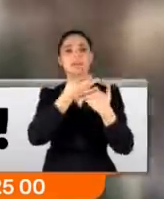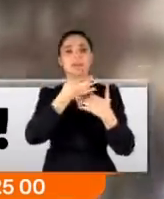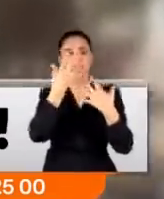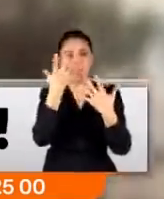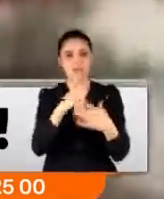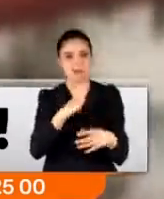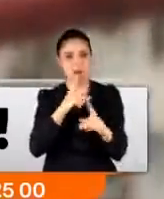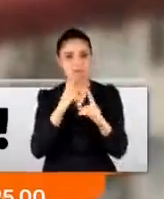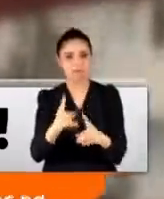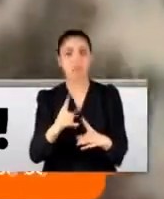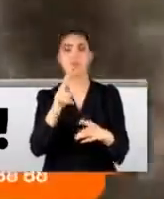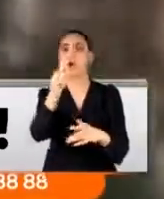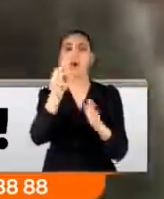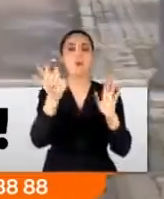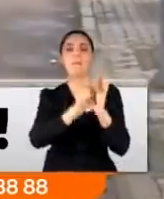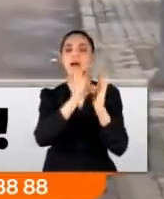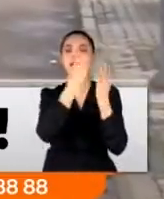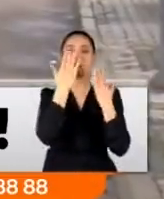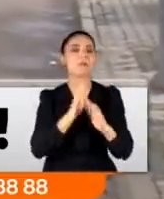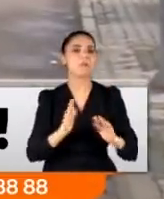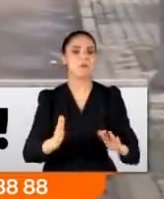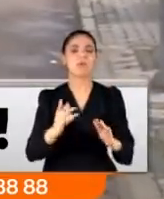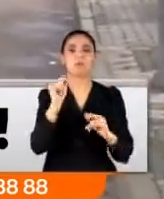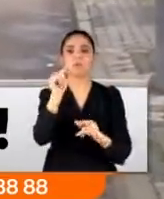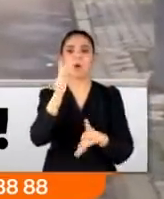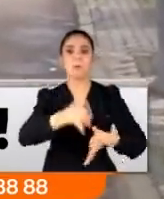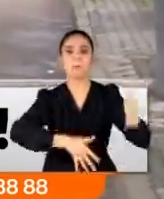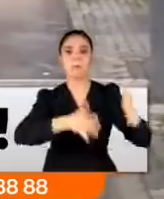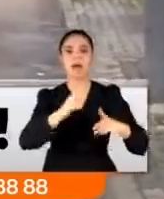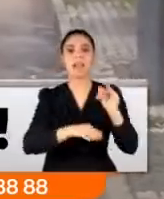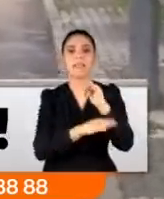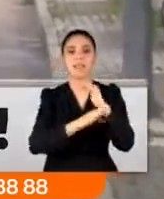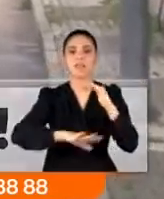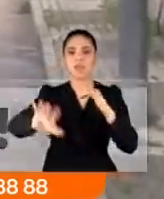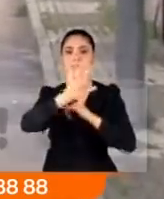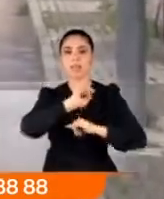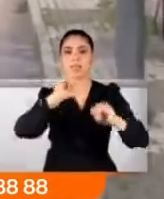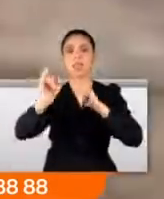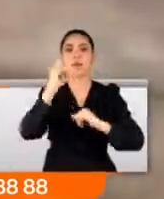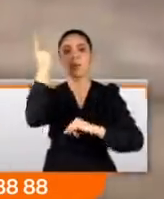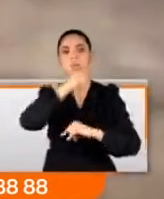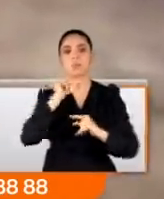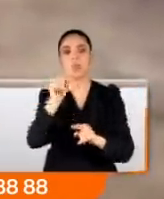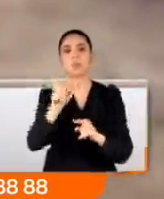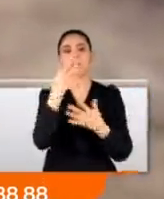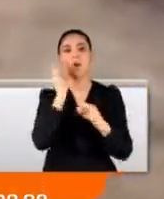savunsalar da hiçbiri o belgeyi gösteremedi. Zaten mahalle sakinlerinin tepkisi de bunaydı.